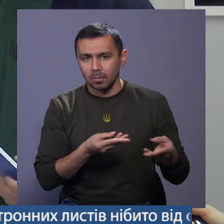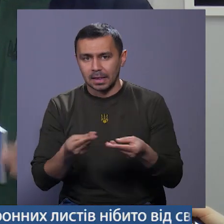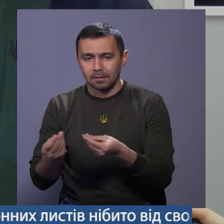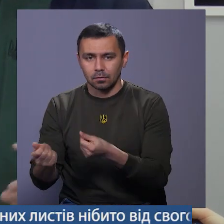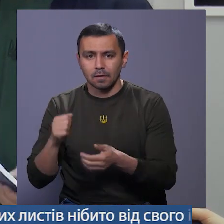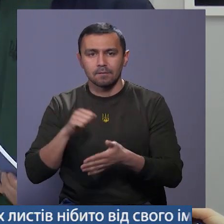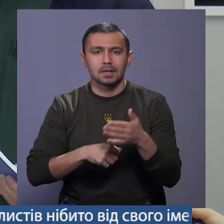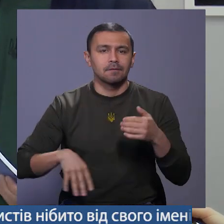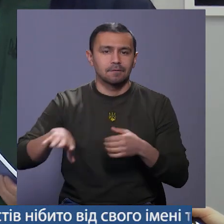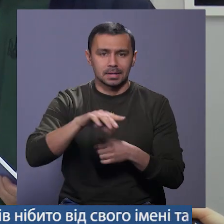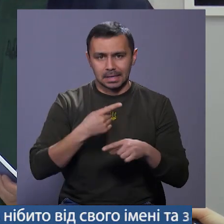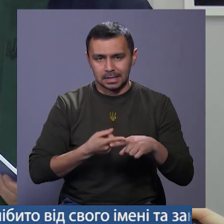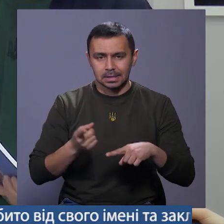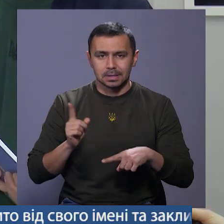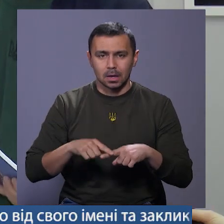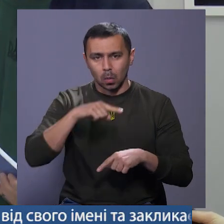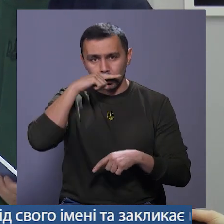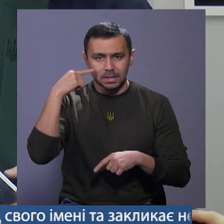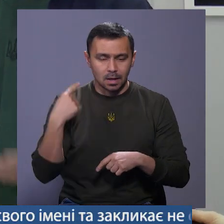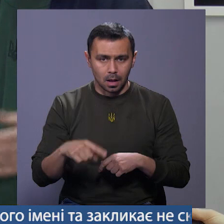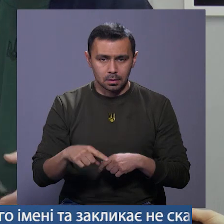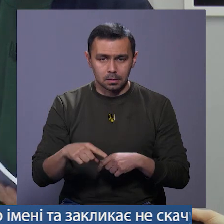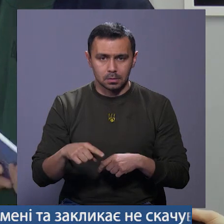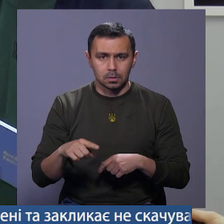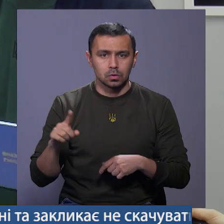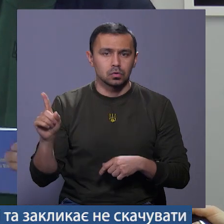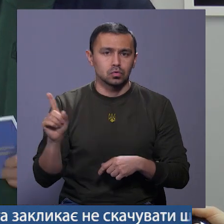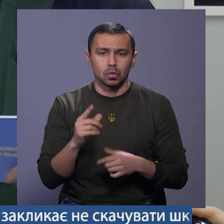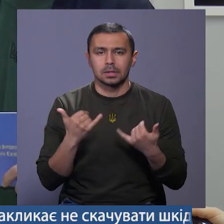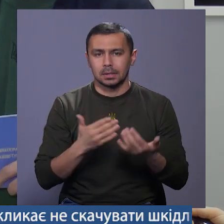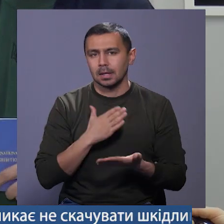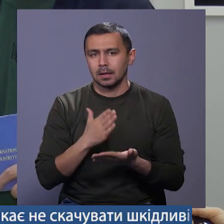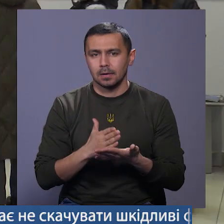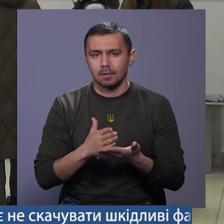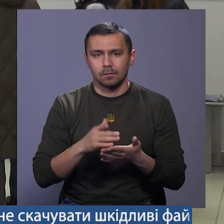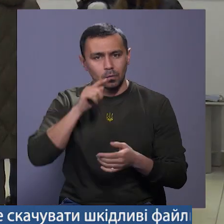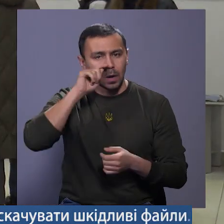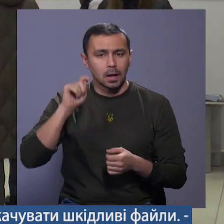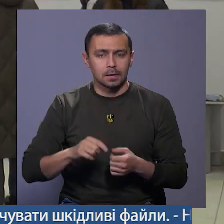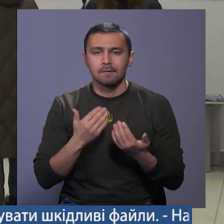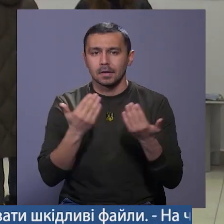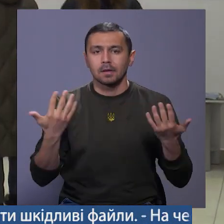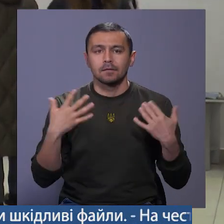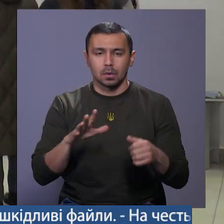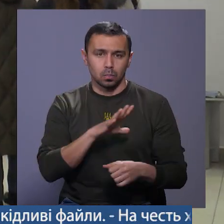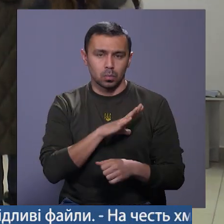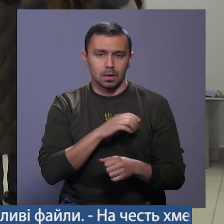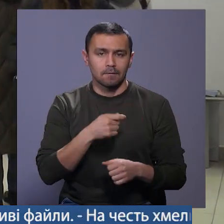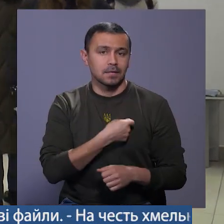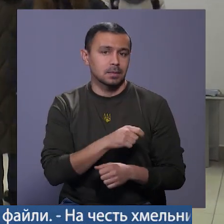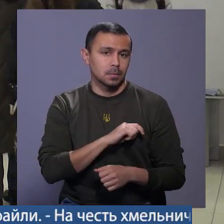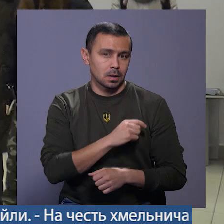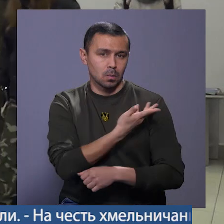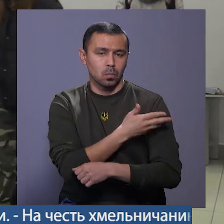від всіх цих росіян, що зараз є ще в Україні. Виставка вже побувала в Іспанії,